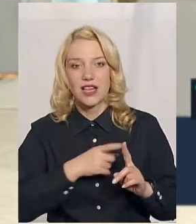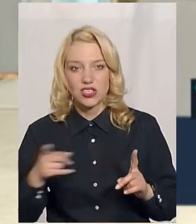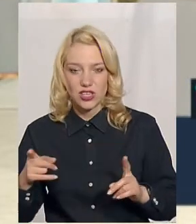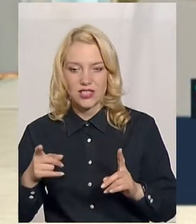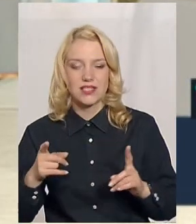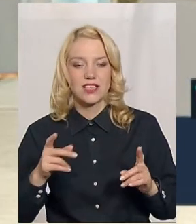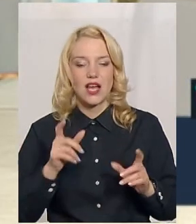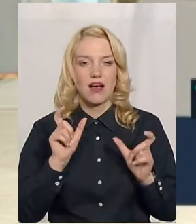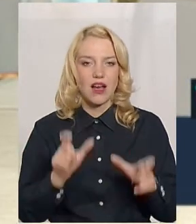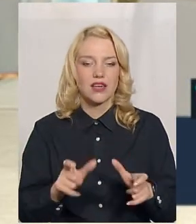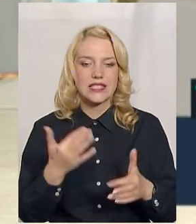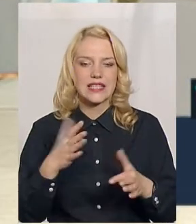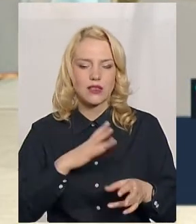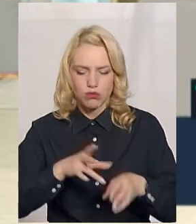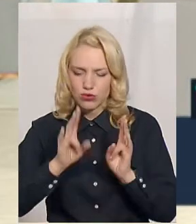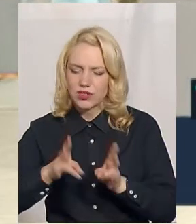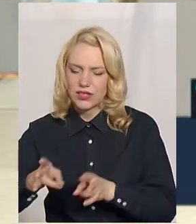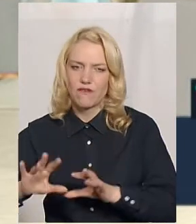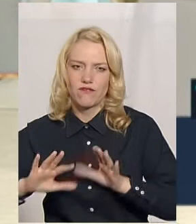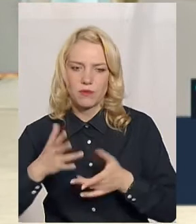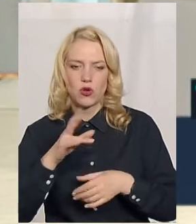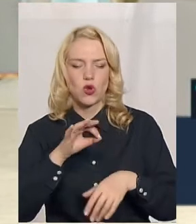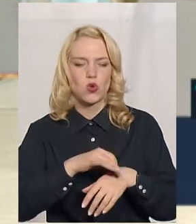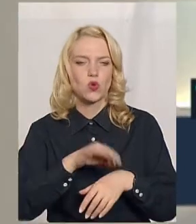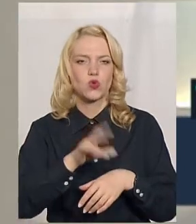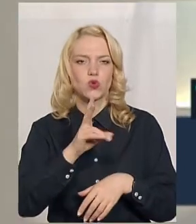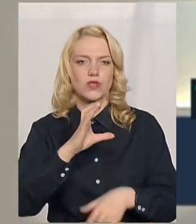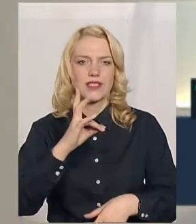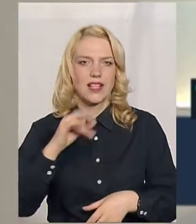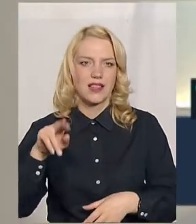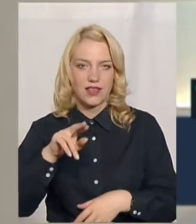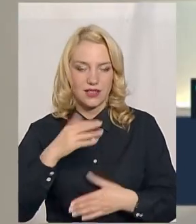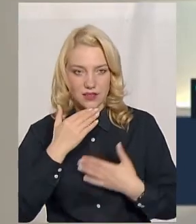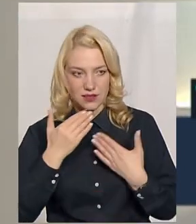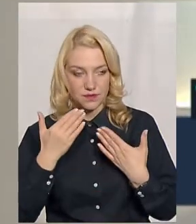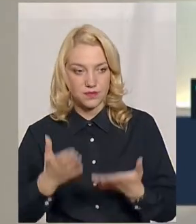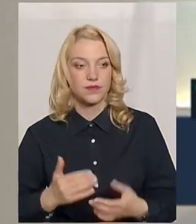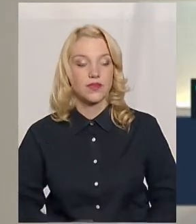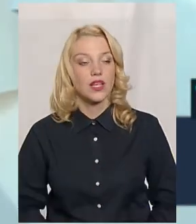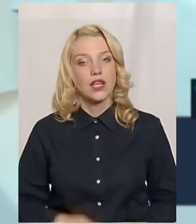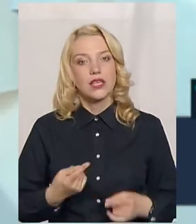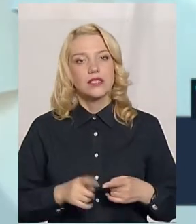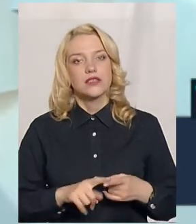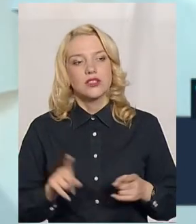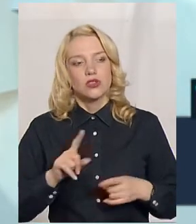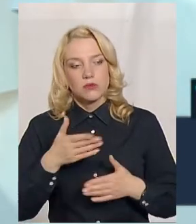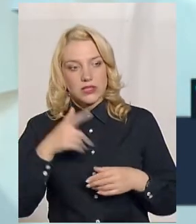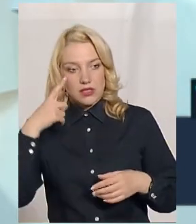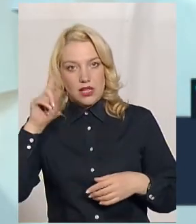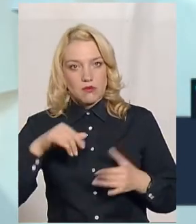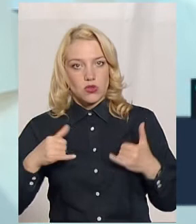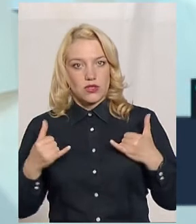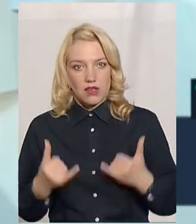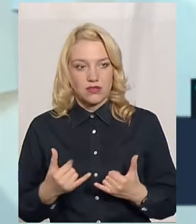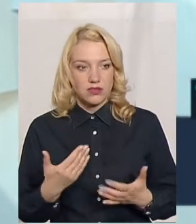було летальних випадків людей, хворих на снід? Ось які померли від сніду в області? Ну, з тих, що ми знаємо зараз,